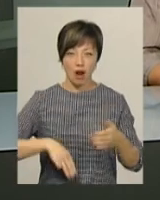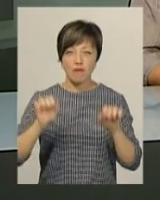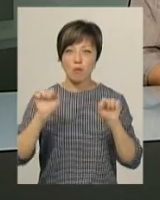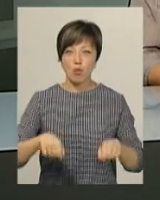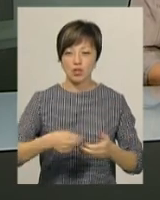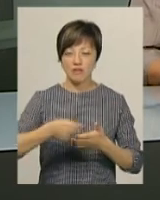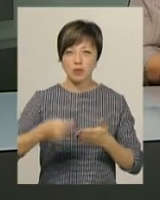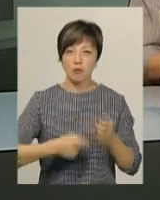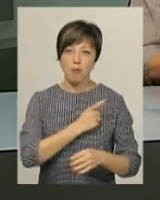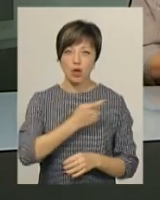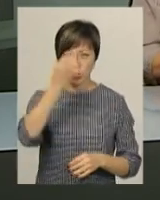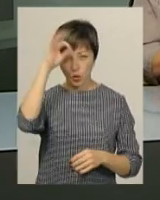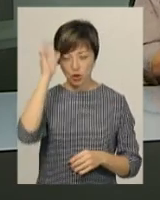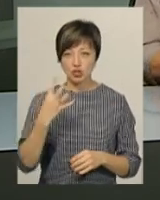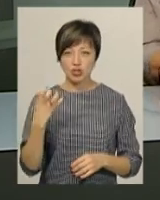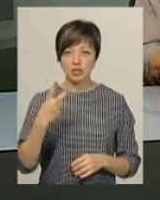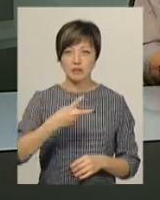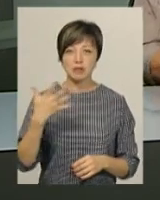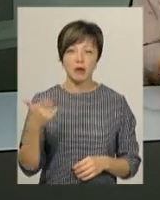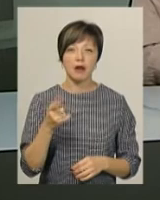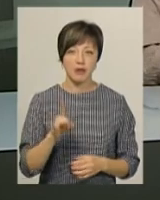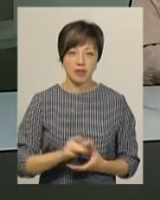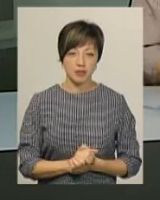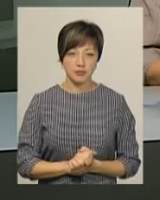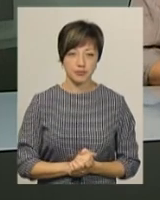може виписати патрульні – 425 гривень.